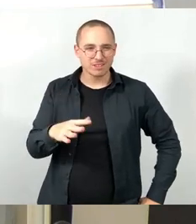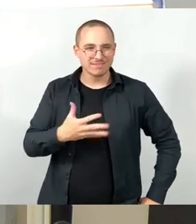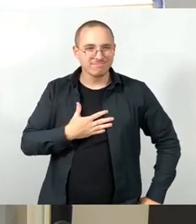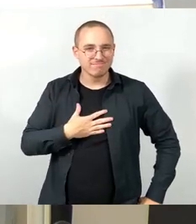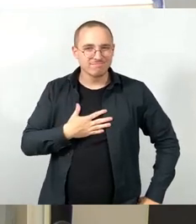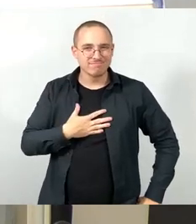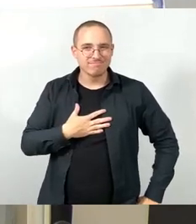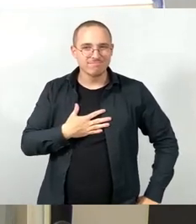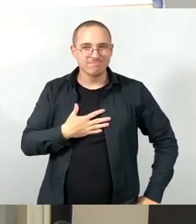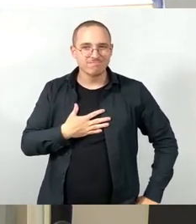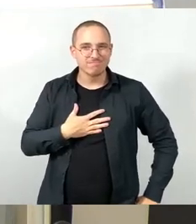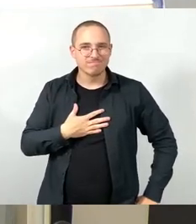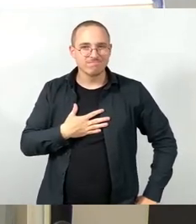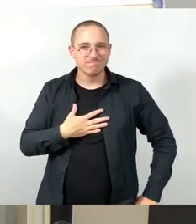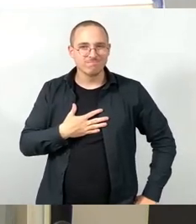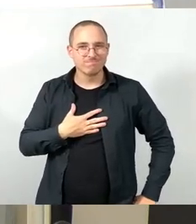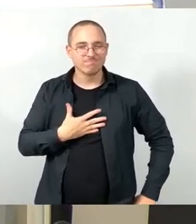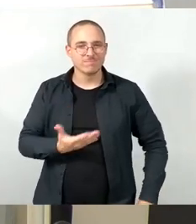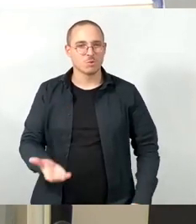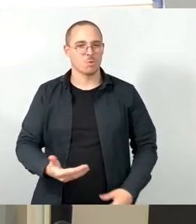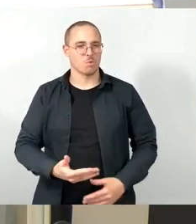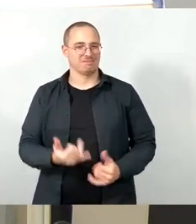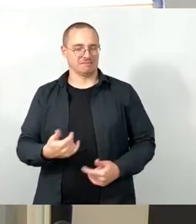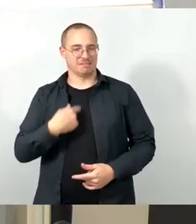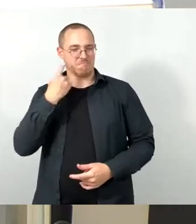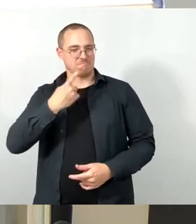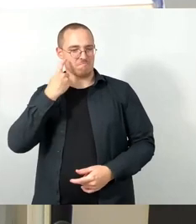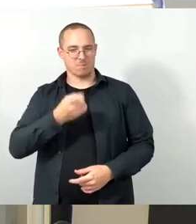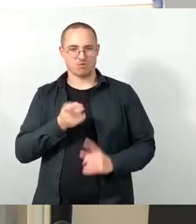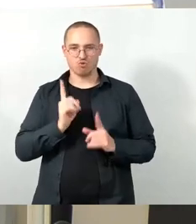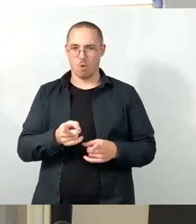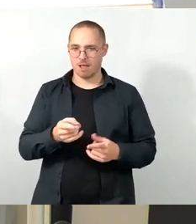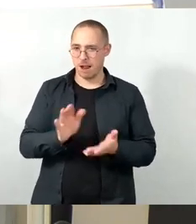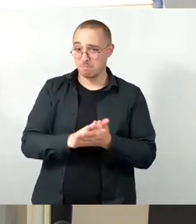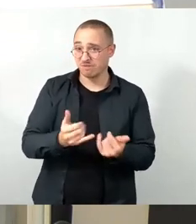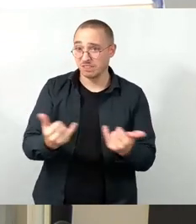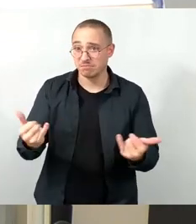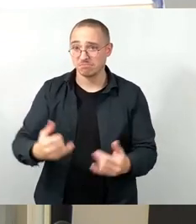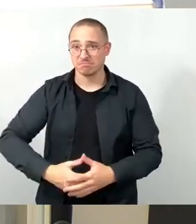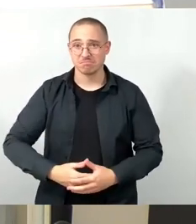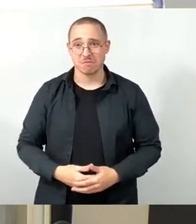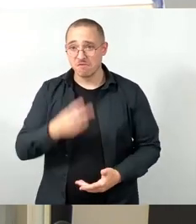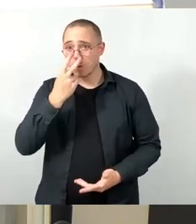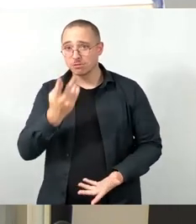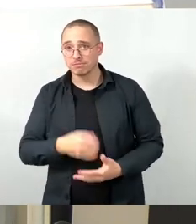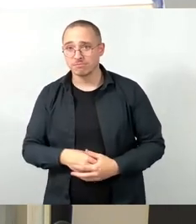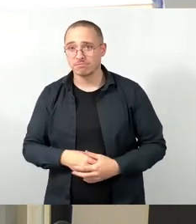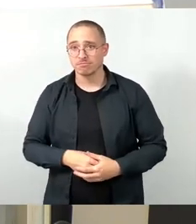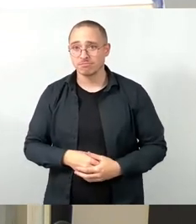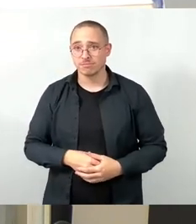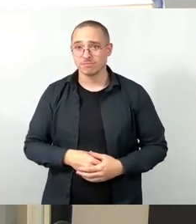Dann wollen wir natürlich mal wissen, wie das dann funktioniert. Nun gibt es da gewisse Entwicklungen, dass probiert wird, mit